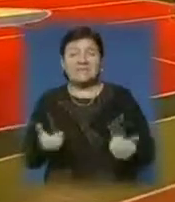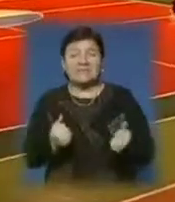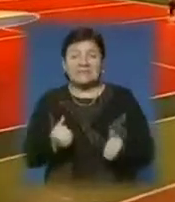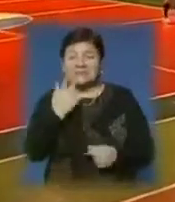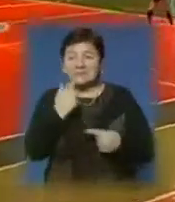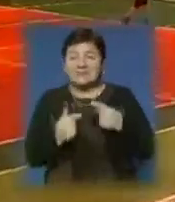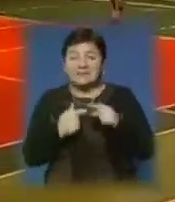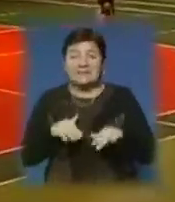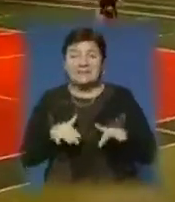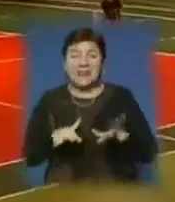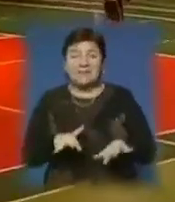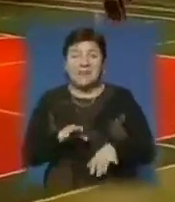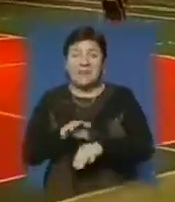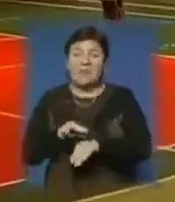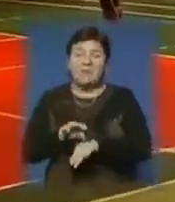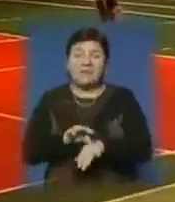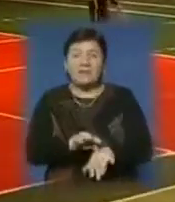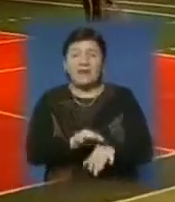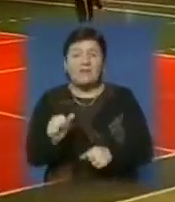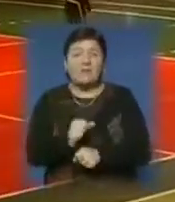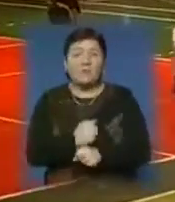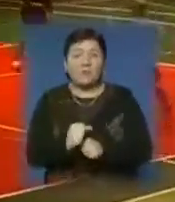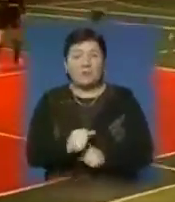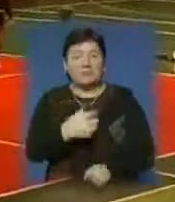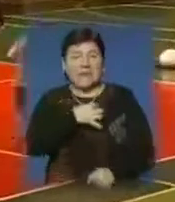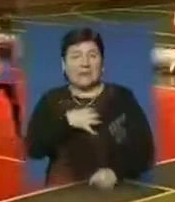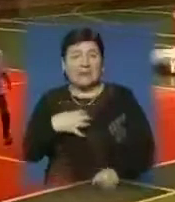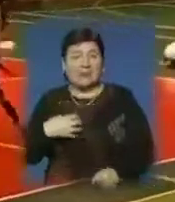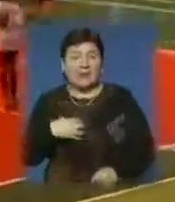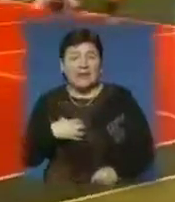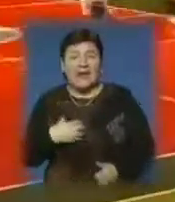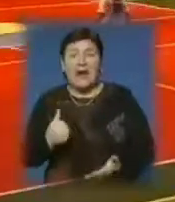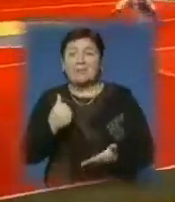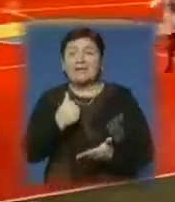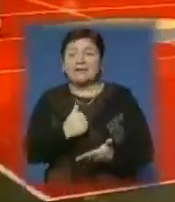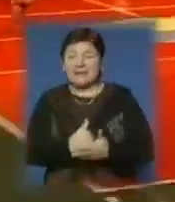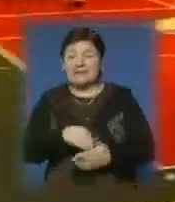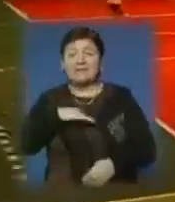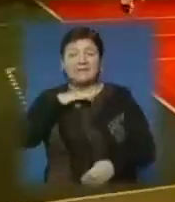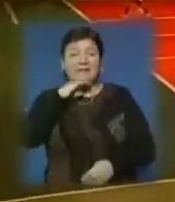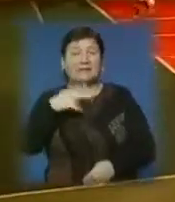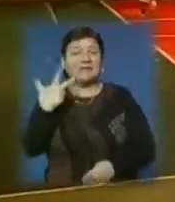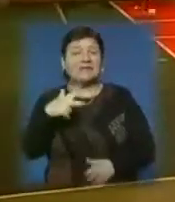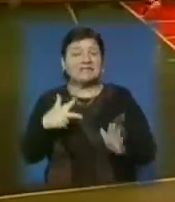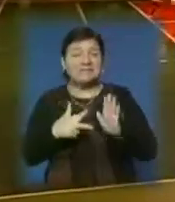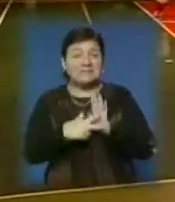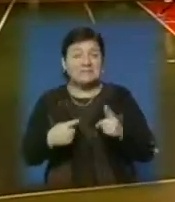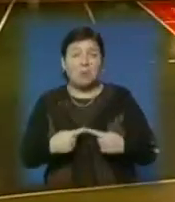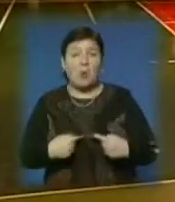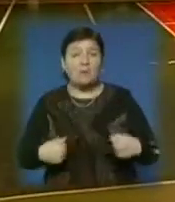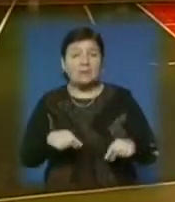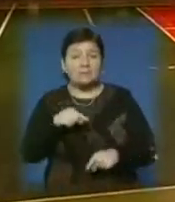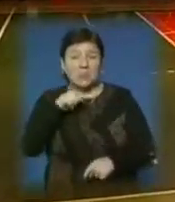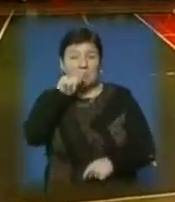звичну справу. Повели суперництво у боротьбі за нагороди, а претендентів вистачало. 38 команд із